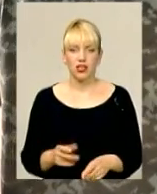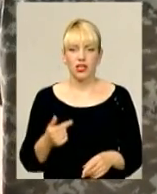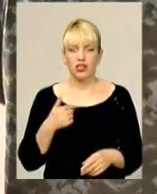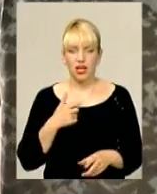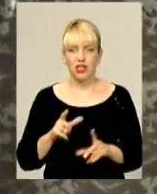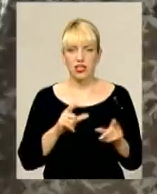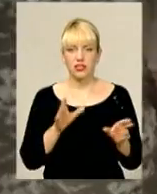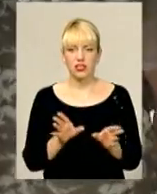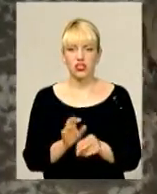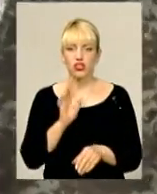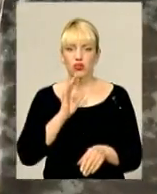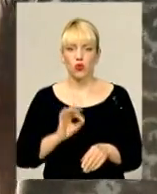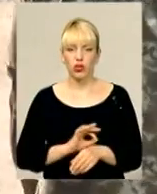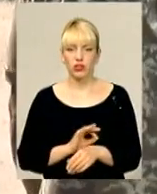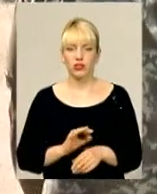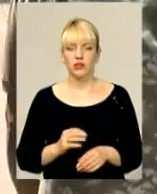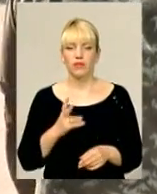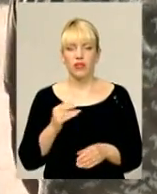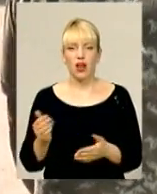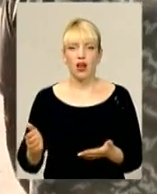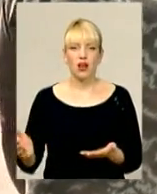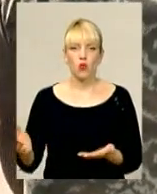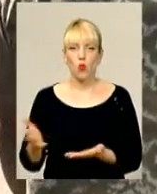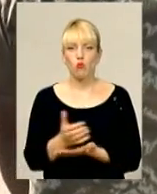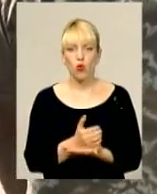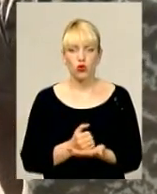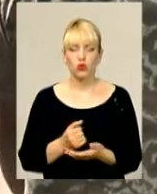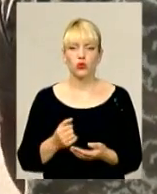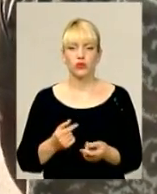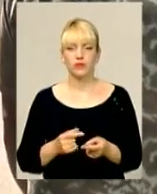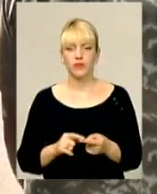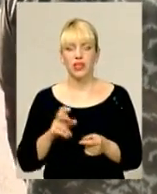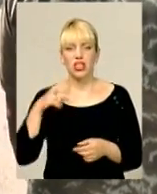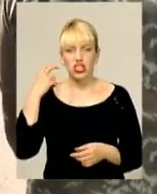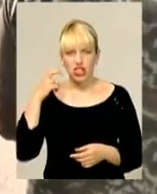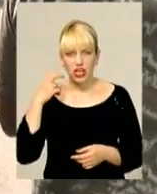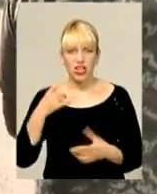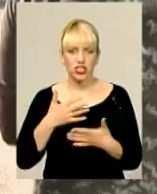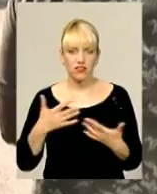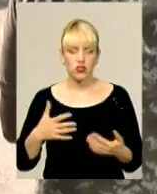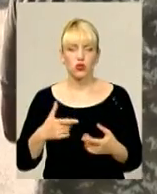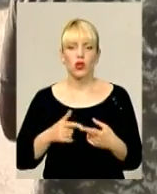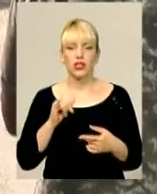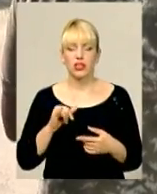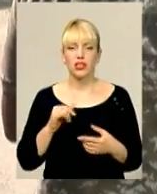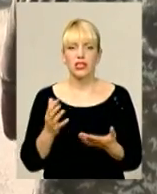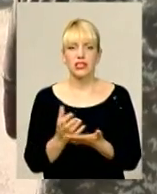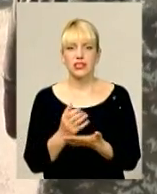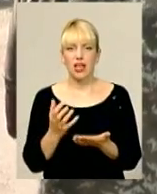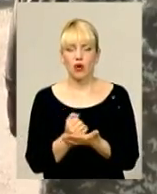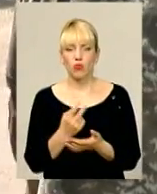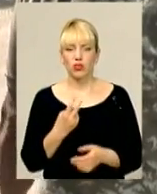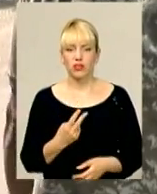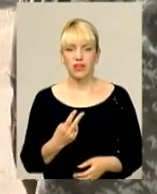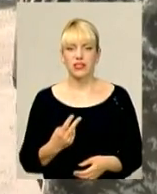їздив з жіною на уборку, на червічне, на все. Зароблю там 24